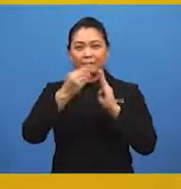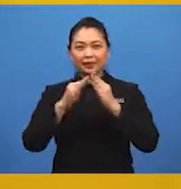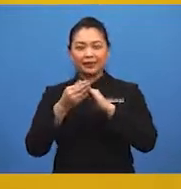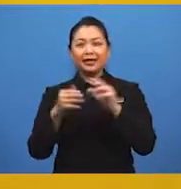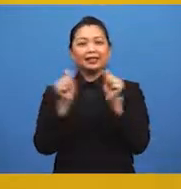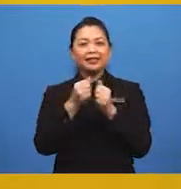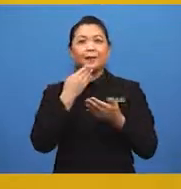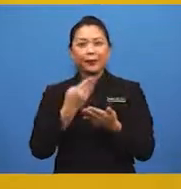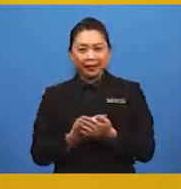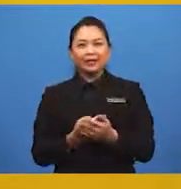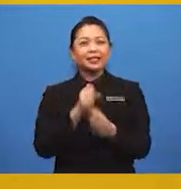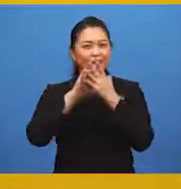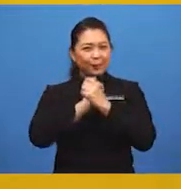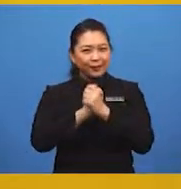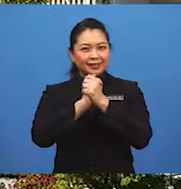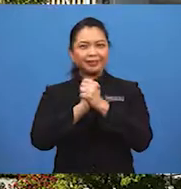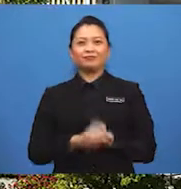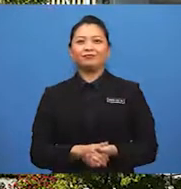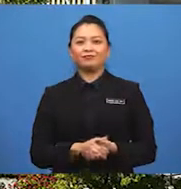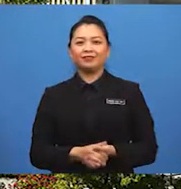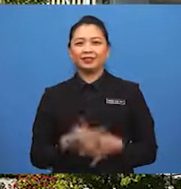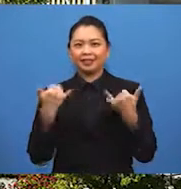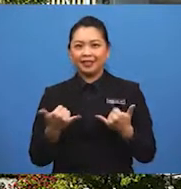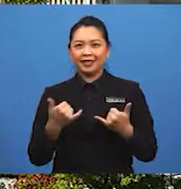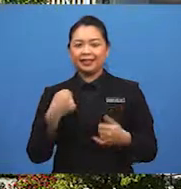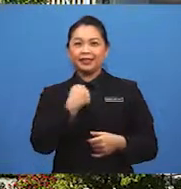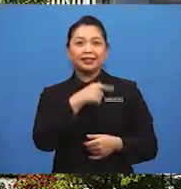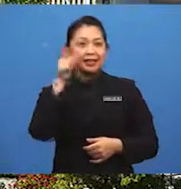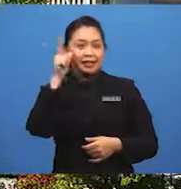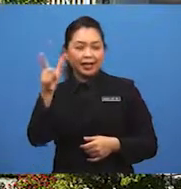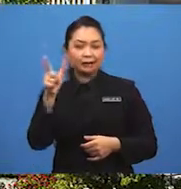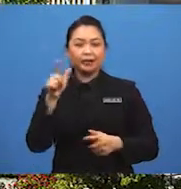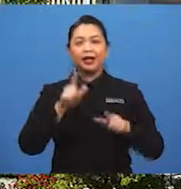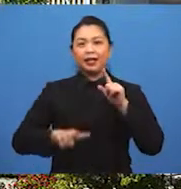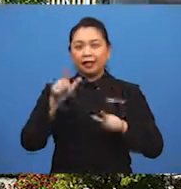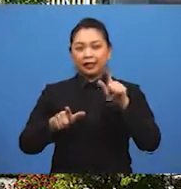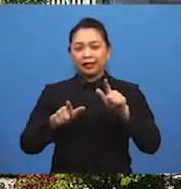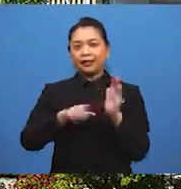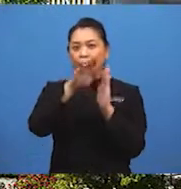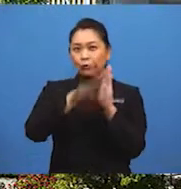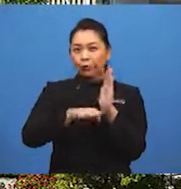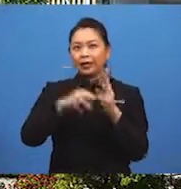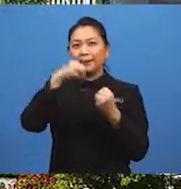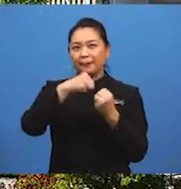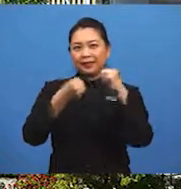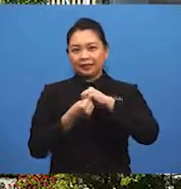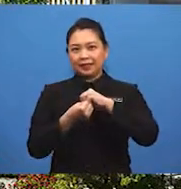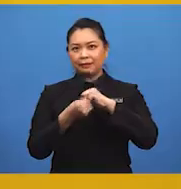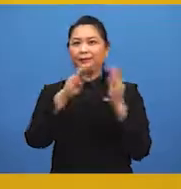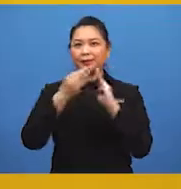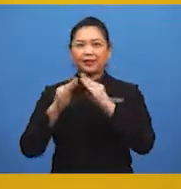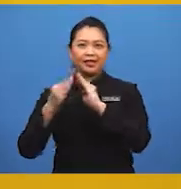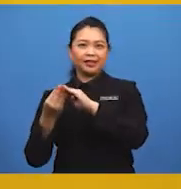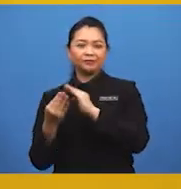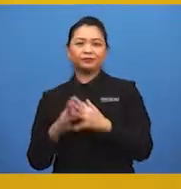dengan baik. Syabas ini. Sekarang, kita lihat pula langkah mengurangkan masalah pembandaran.